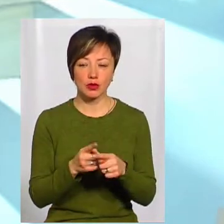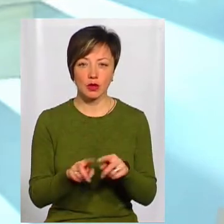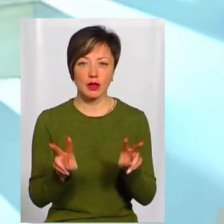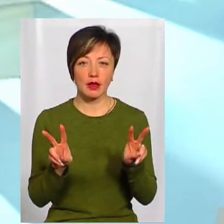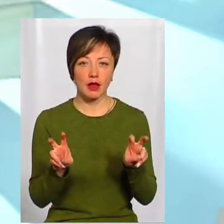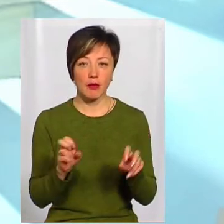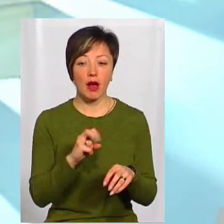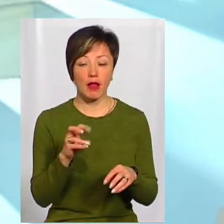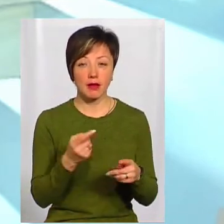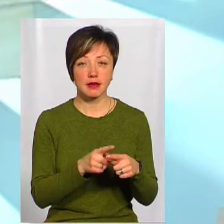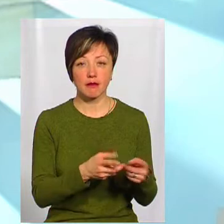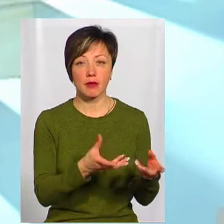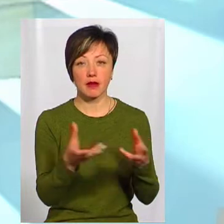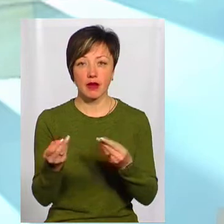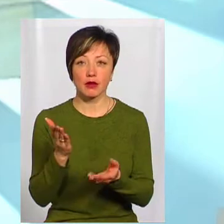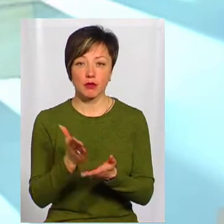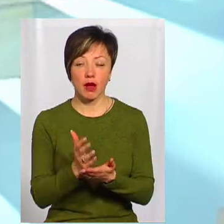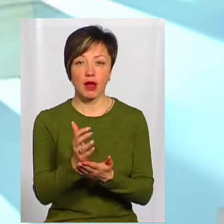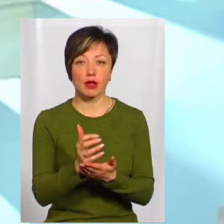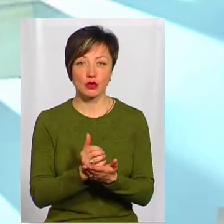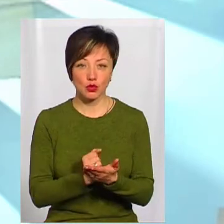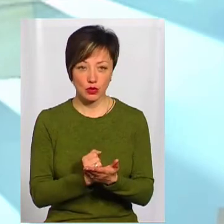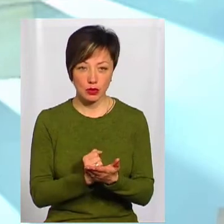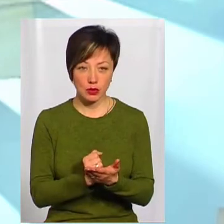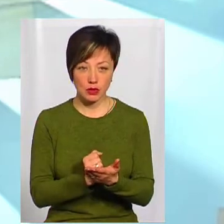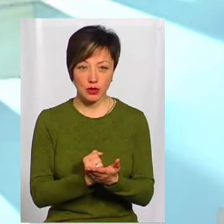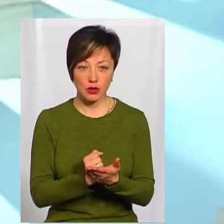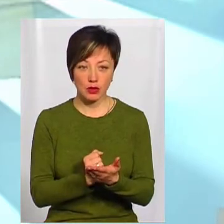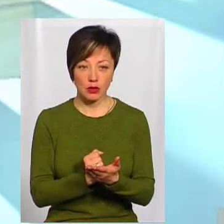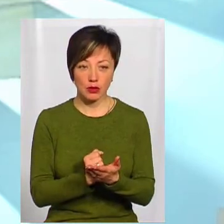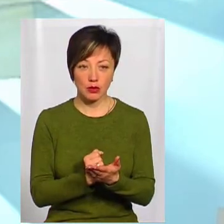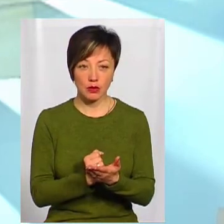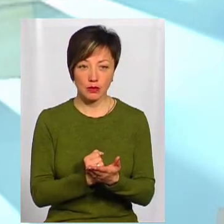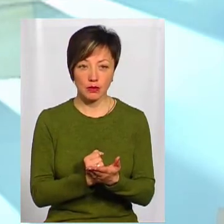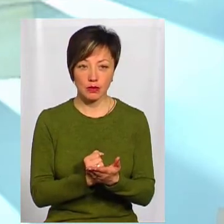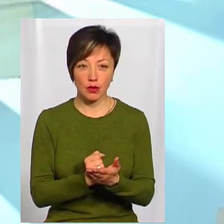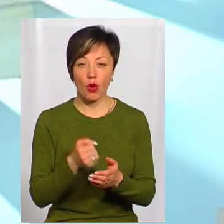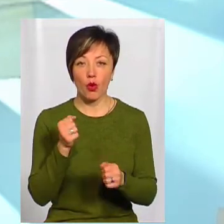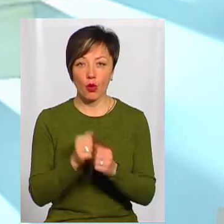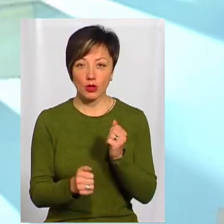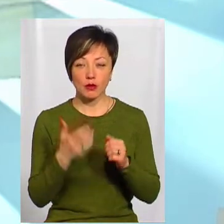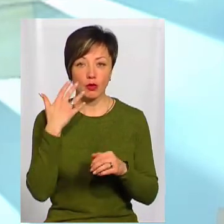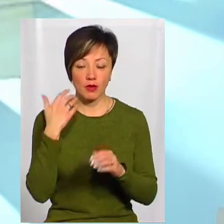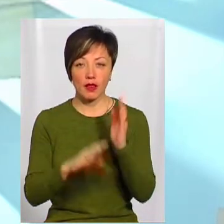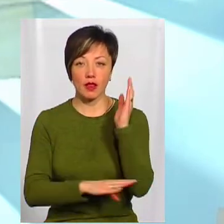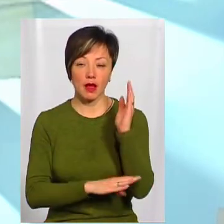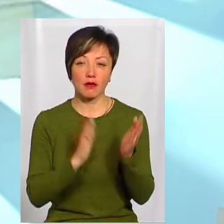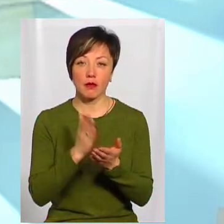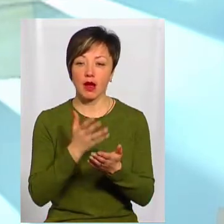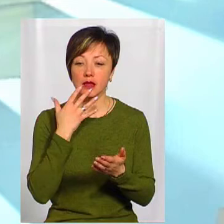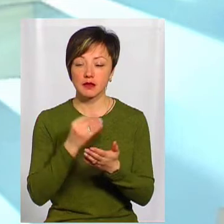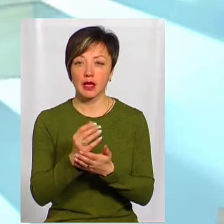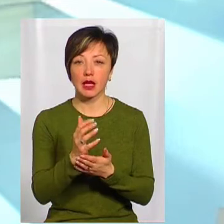тему. Але воно впливає, тому що якщо має ресурс, кожне плодове дерево має свій